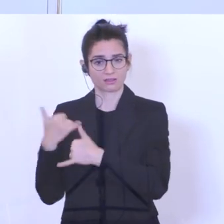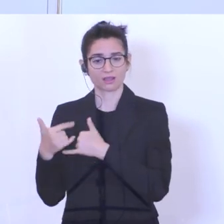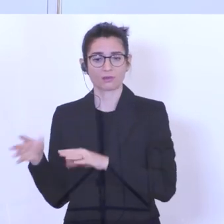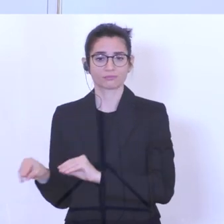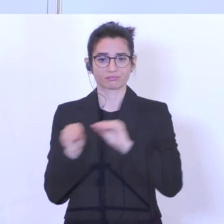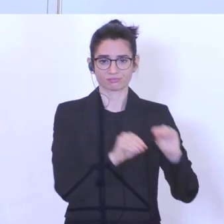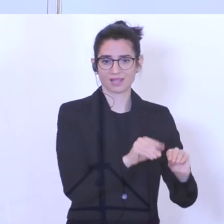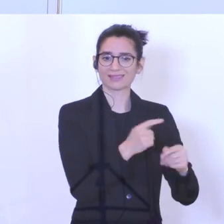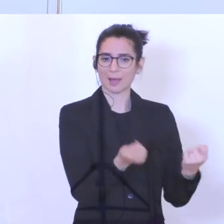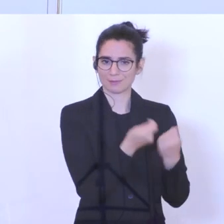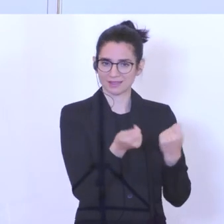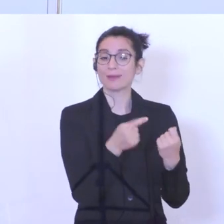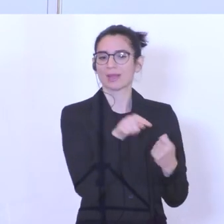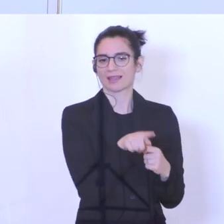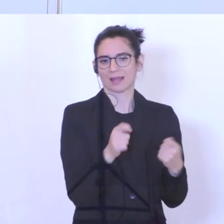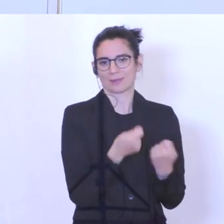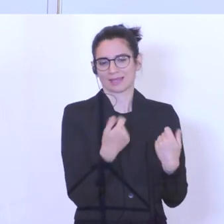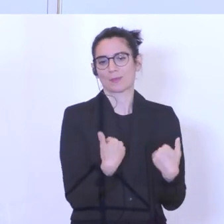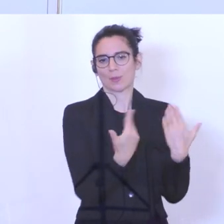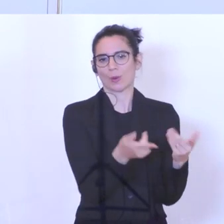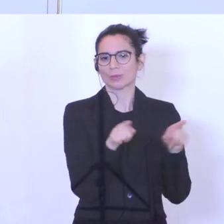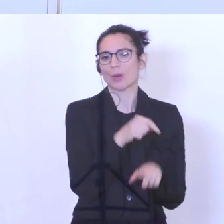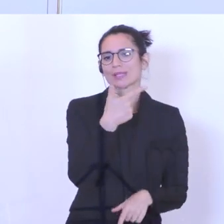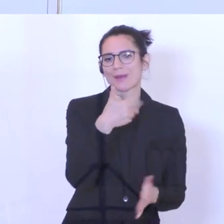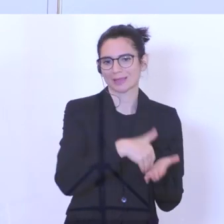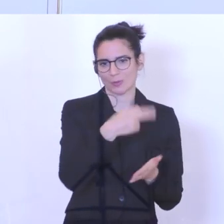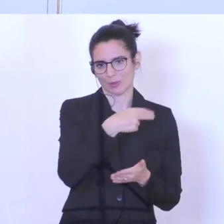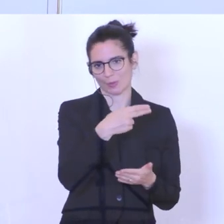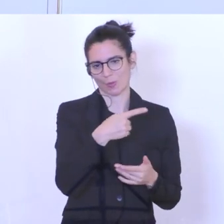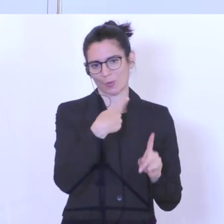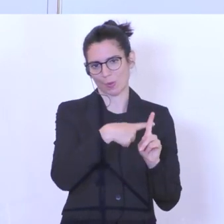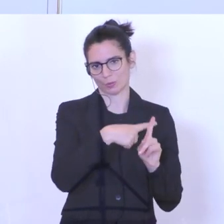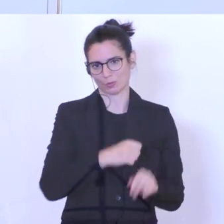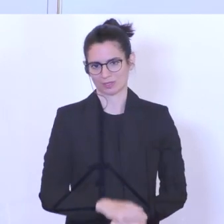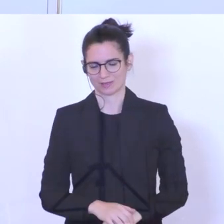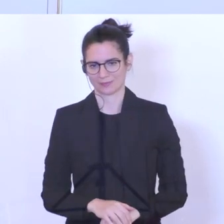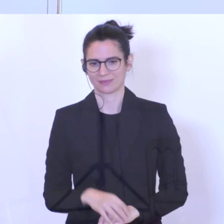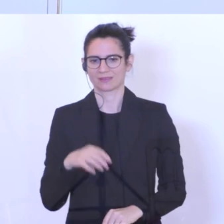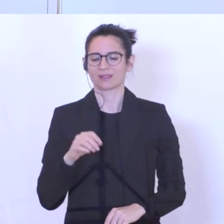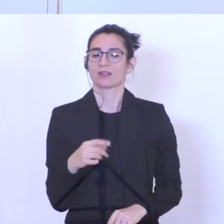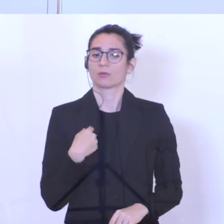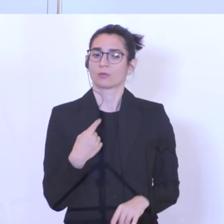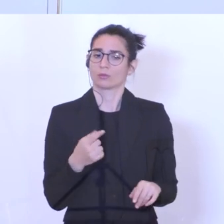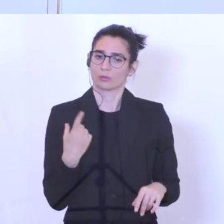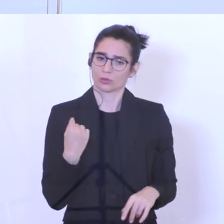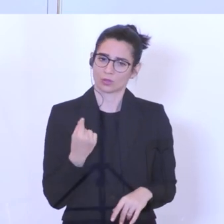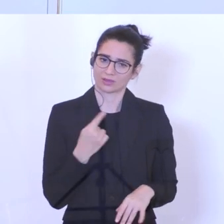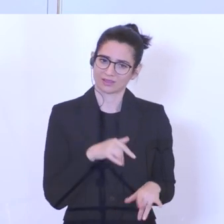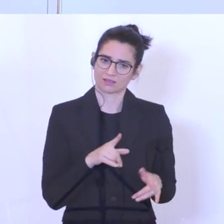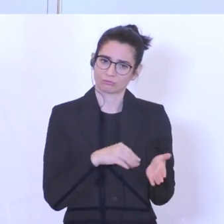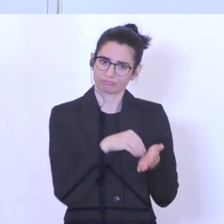wechseln, wird der Betrieb mit diesen 2.000 Euro Bonus unterstützt. Die ersten 1.000 Euro werden nach der